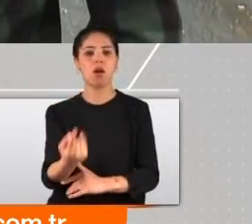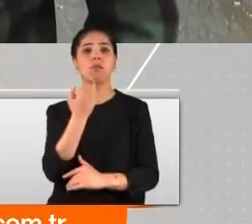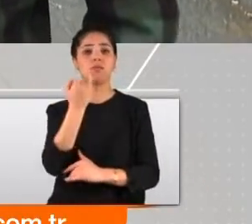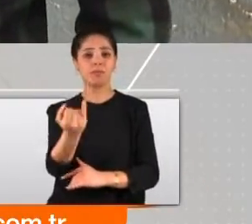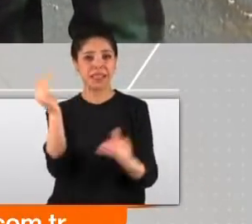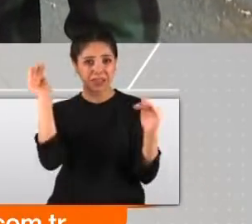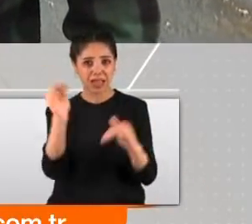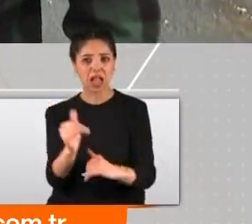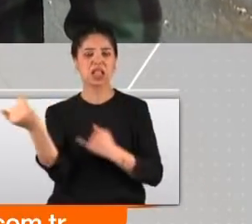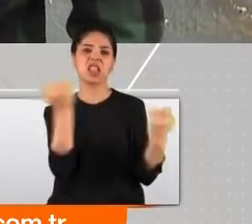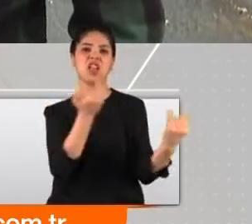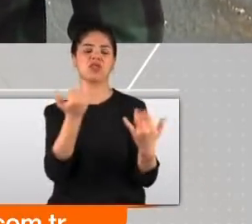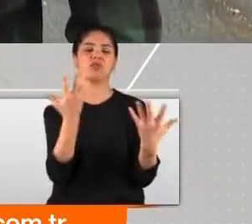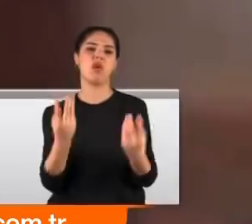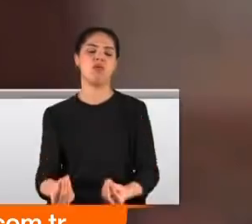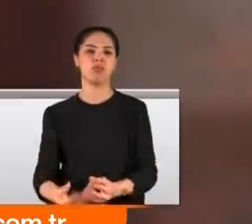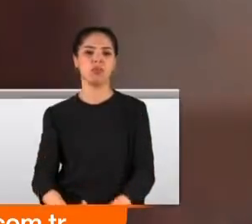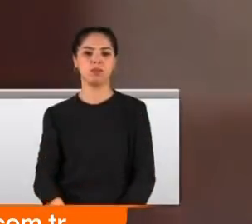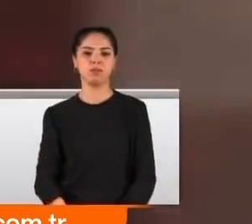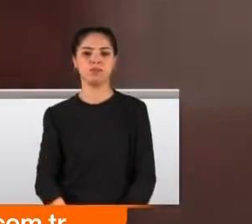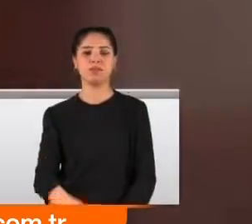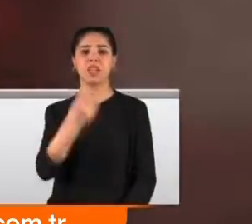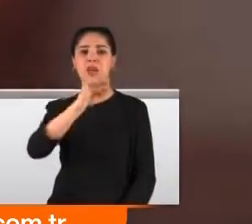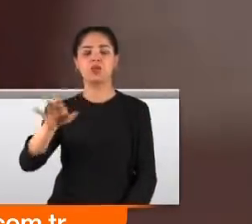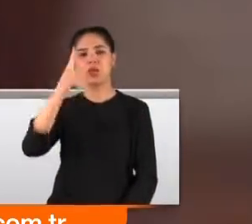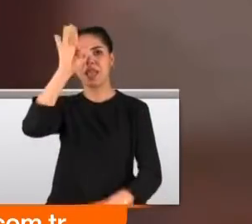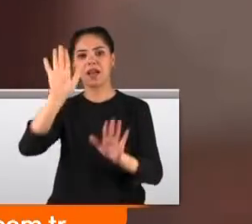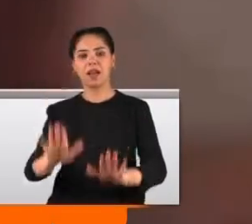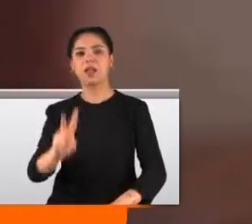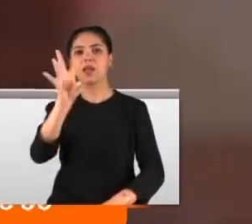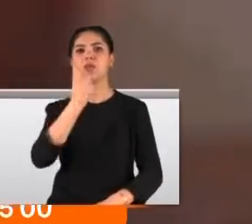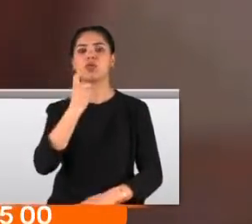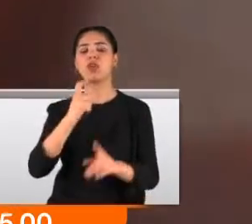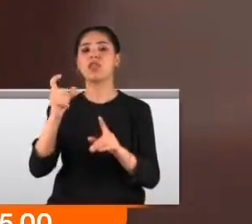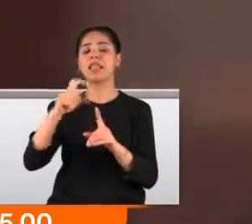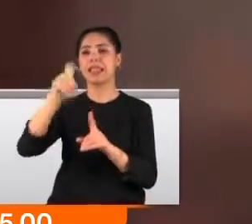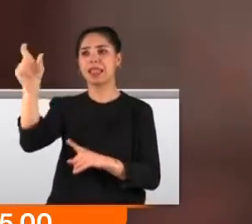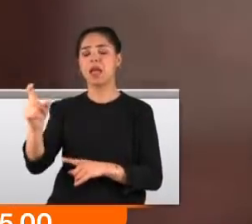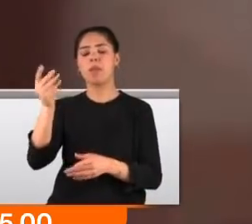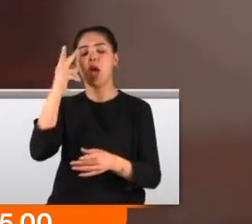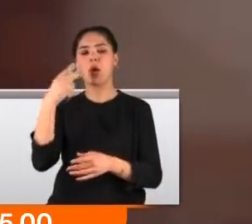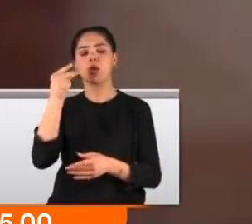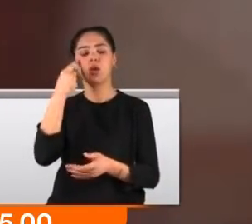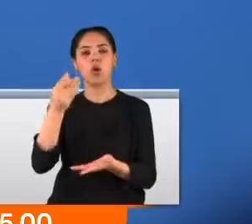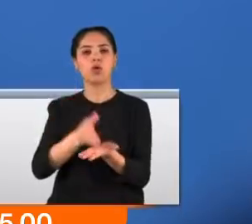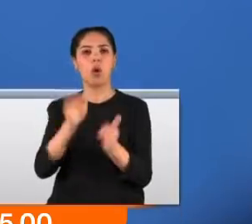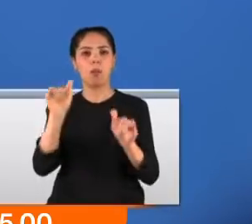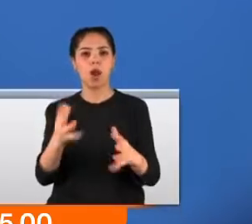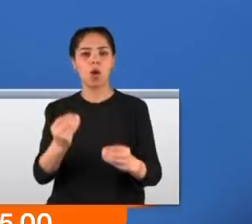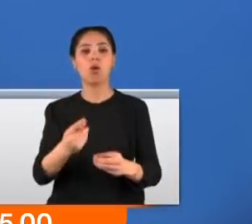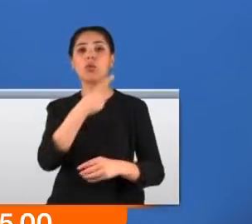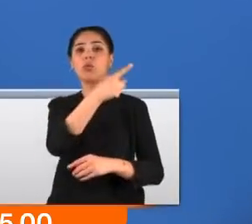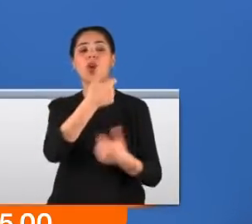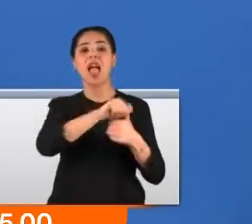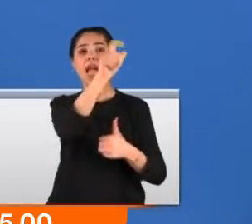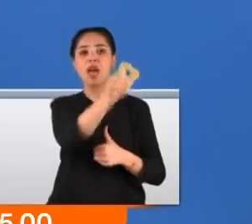Misafirliğe geldiklerinin olmuştu zaten ne olmuşsa. Geride iki çocuk bırakan 23 yaşındaki anne gözyaşları içinde toprağa verildi. Elini kana